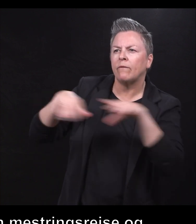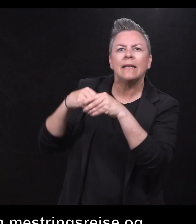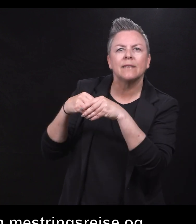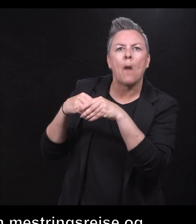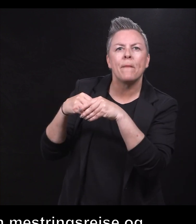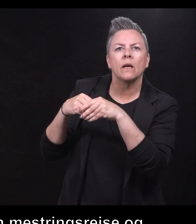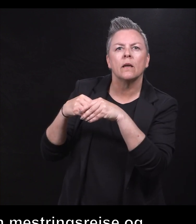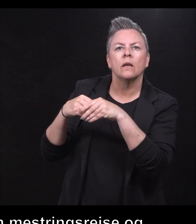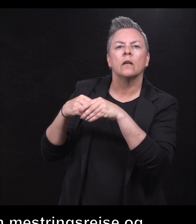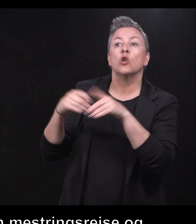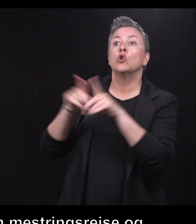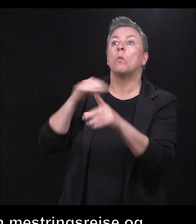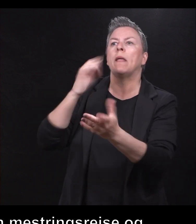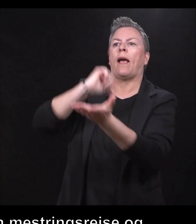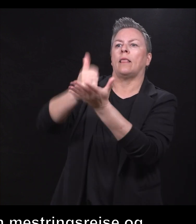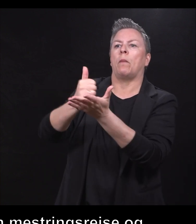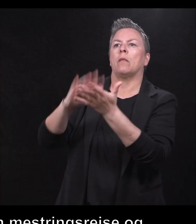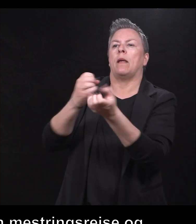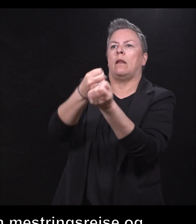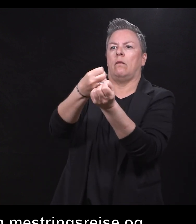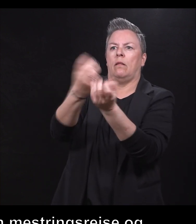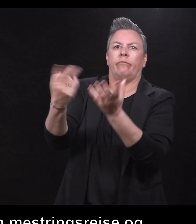som blir etablert med de andre Windjammerne også.